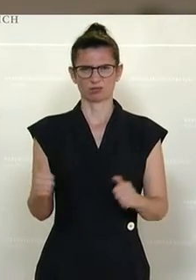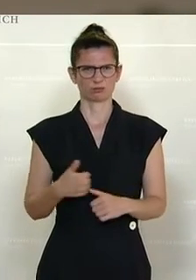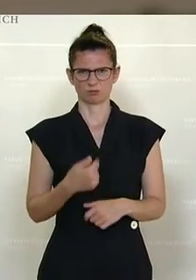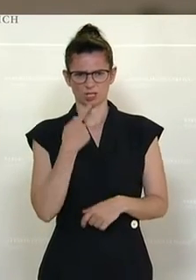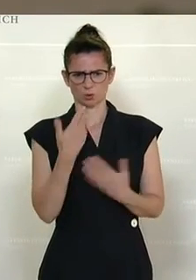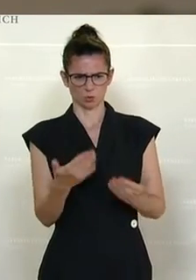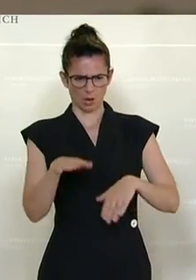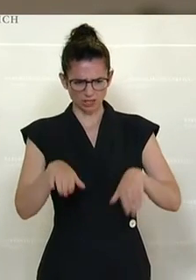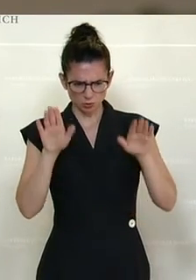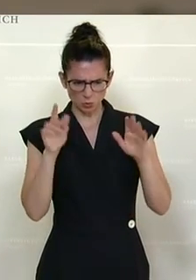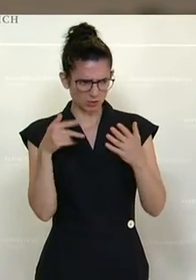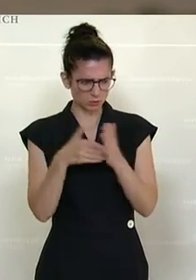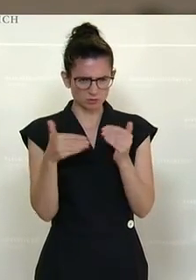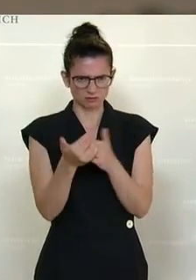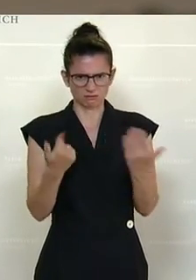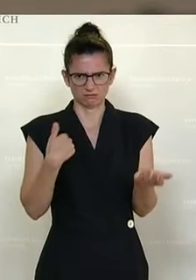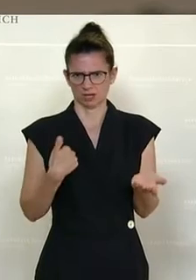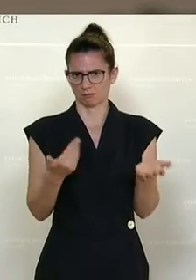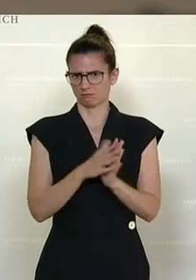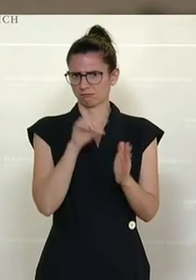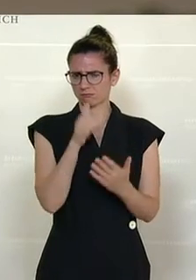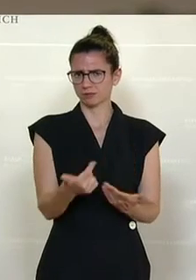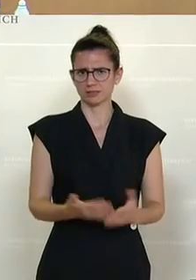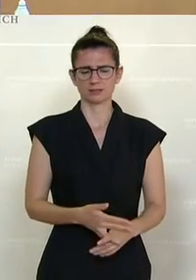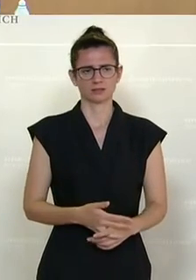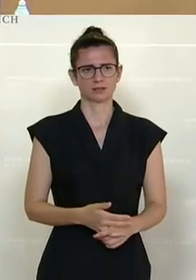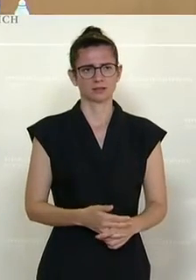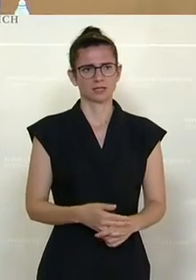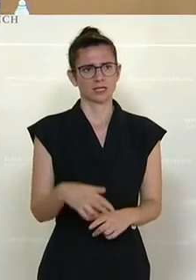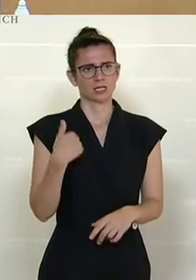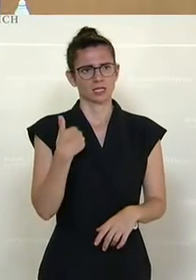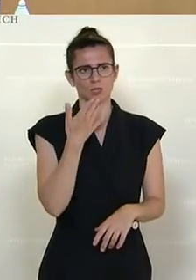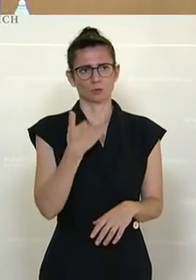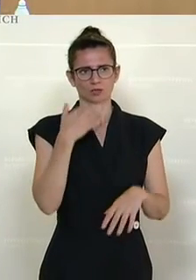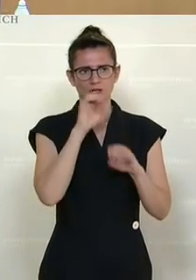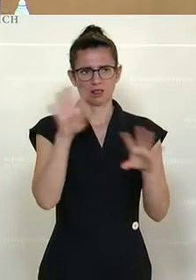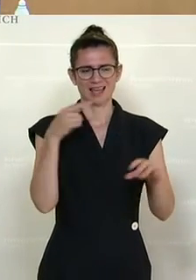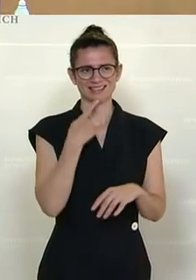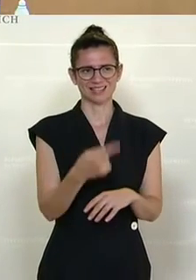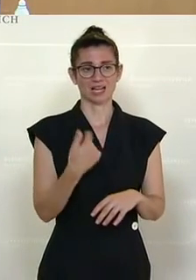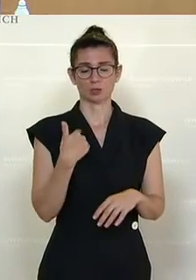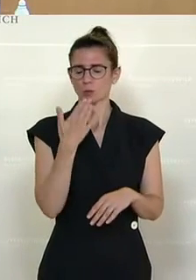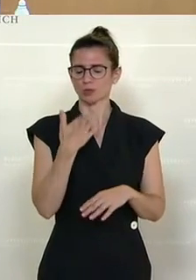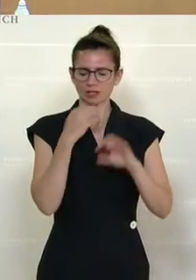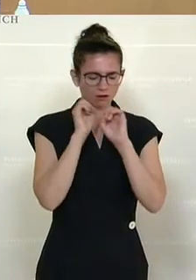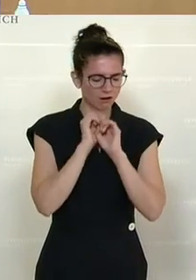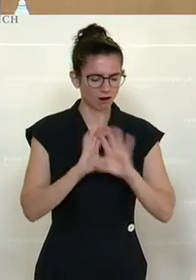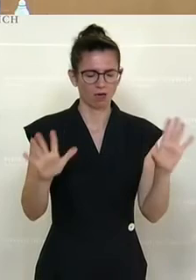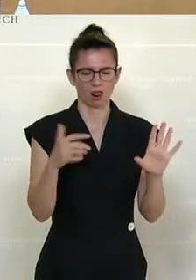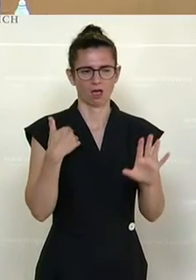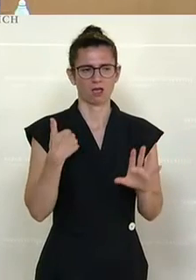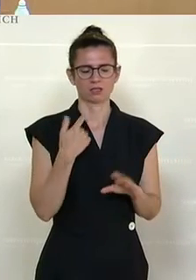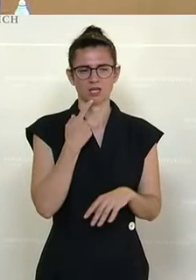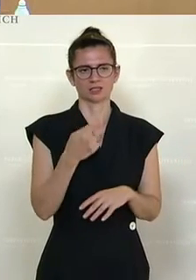Asylsystem versteht, geschätzte Damen und Herren. Ich halte mit aller Deutlichkeit fest und auch um das klar zu sagen, das